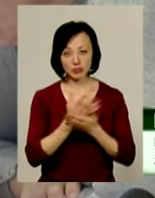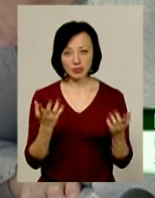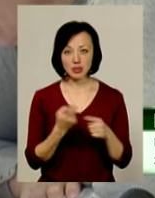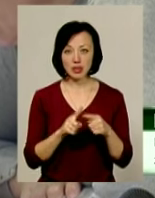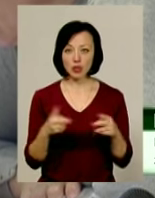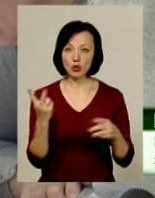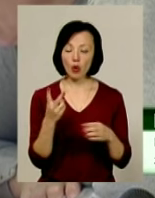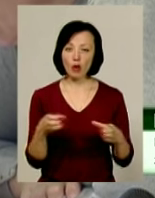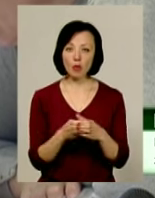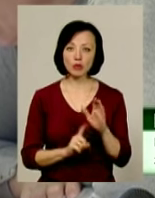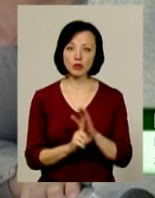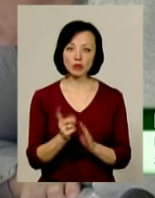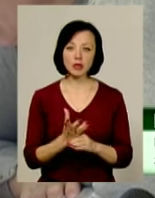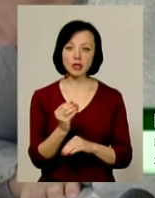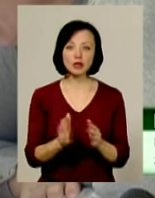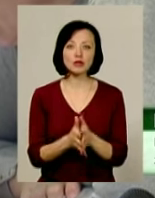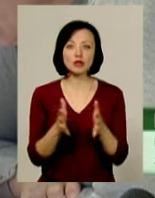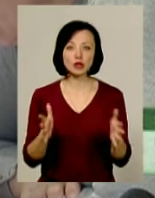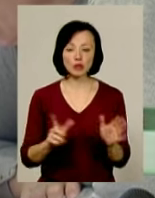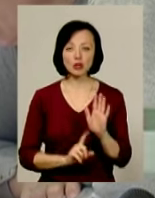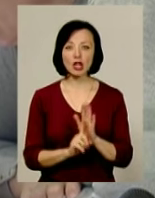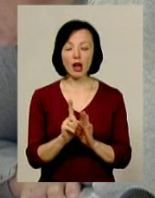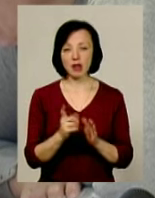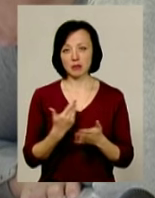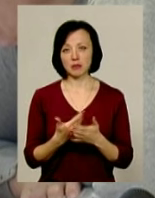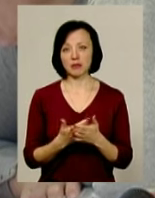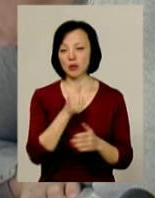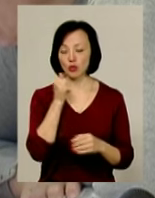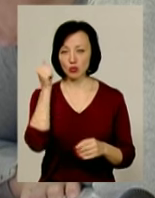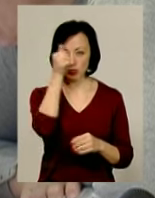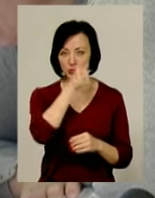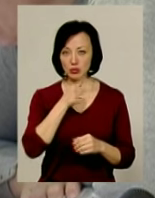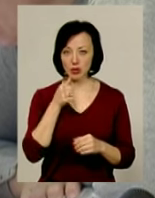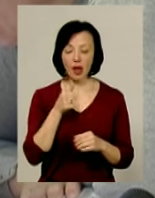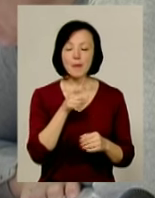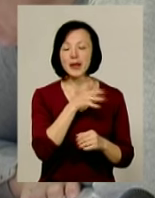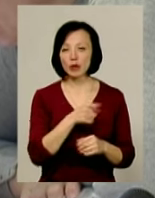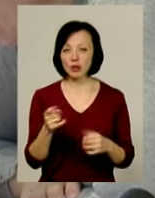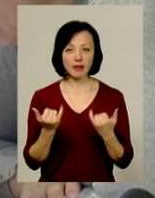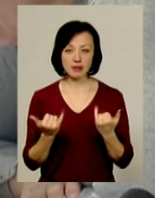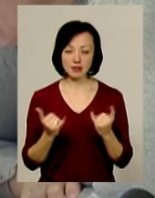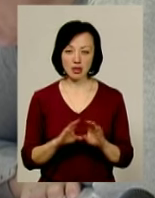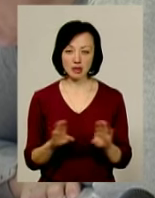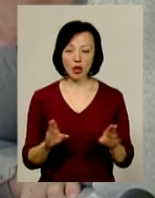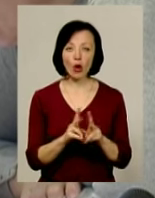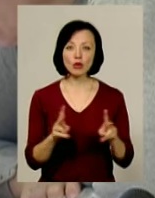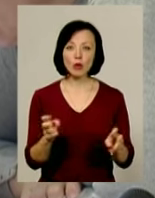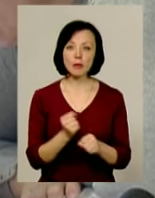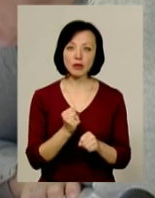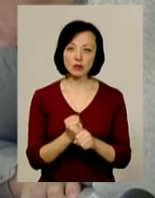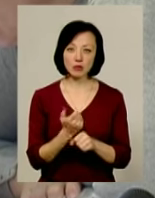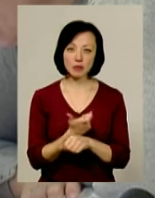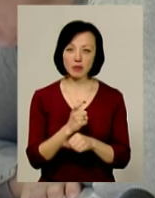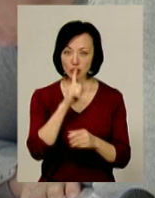це друга група, почнуть платити, на жаль, більше. Тобто почали вони, маю на увазі, у минулому періоді, а не зараз. А ті, хто працюють